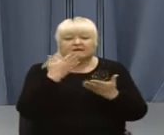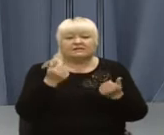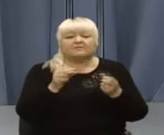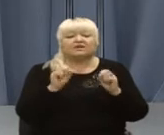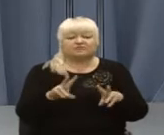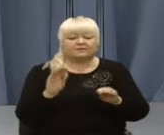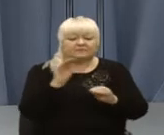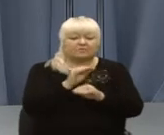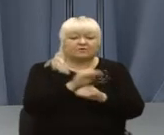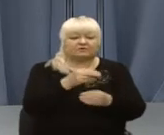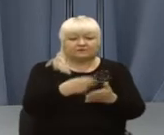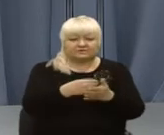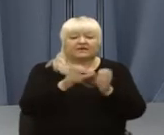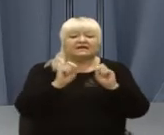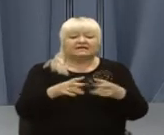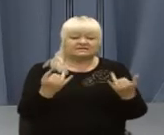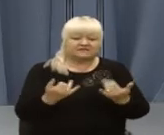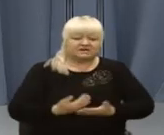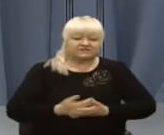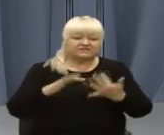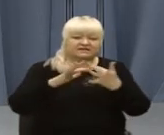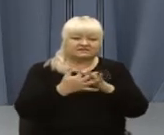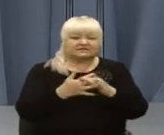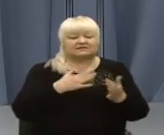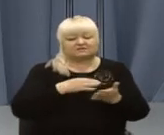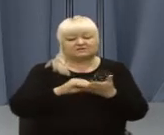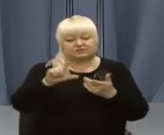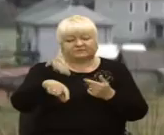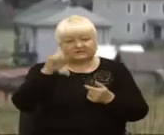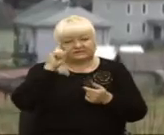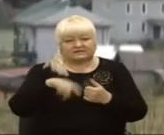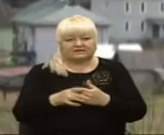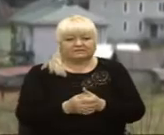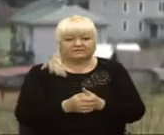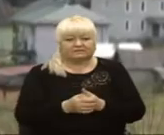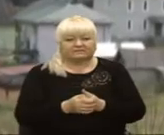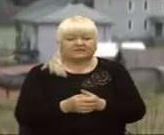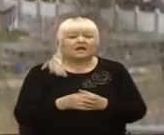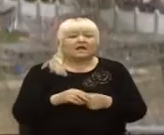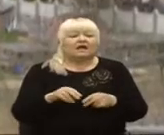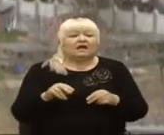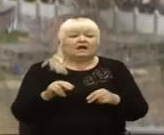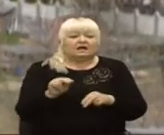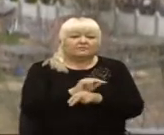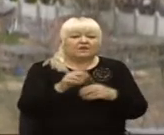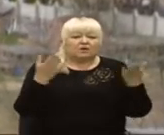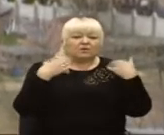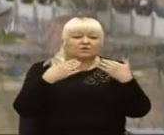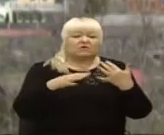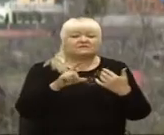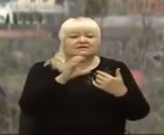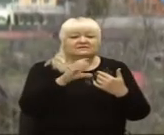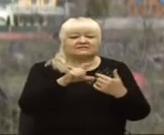Як зараз живе туристичне селище без туристів, Ірина Мочульська знає. Курортна Східниця – це невеличке селище